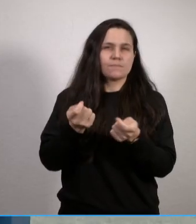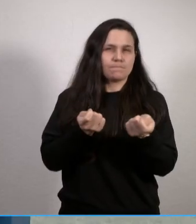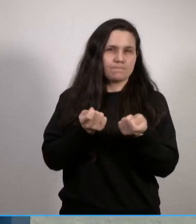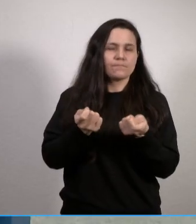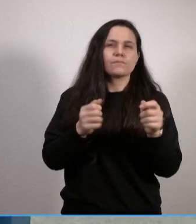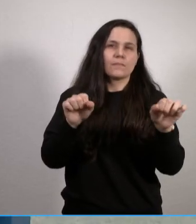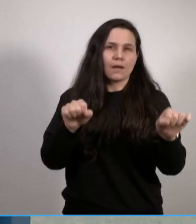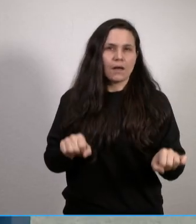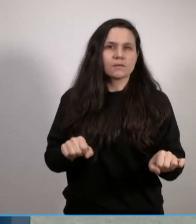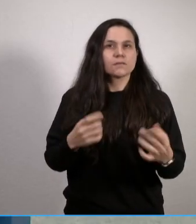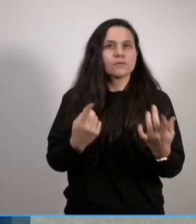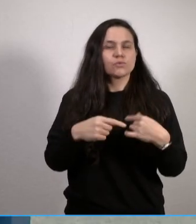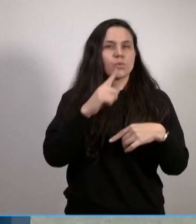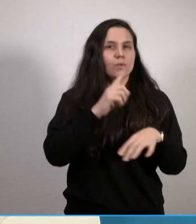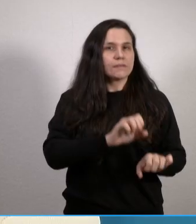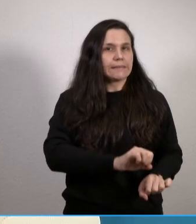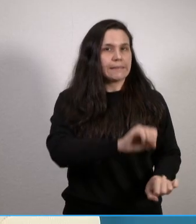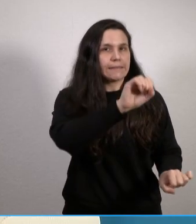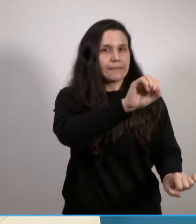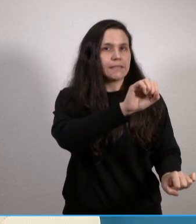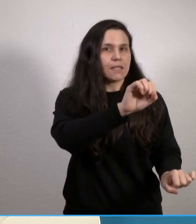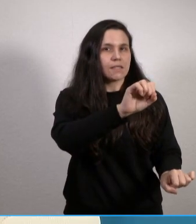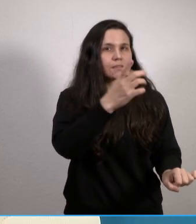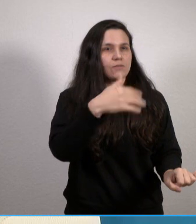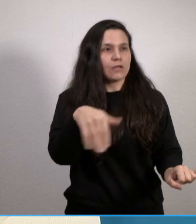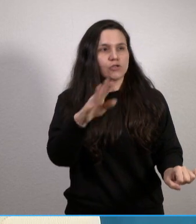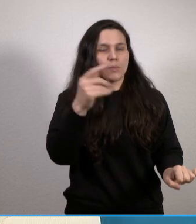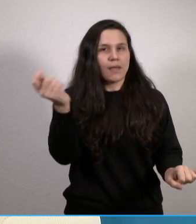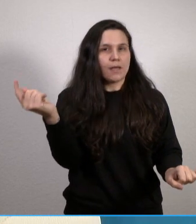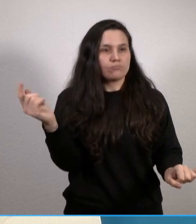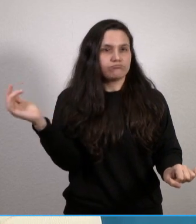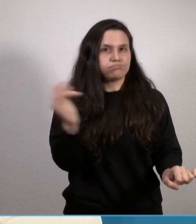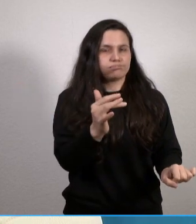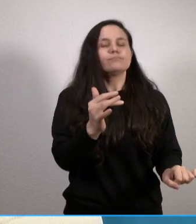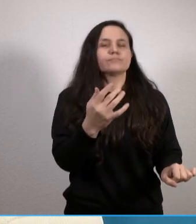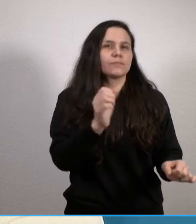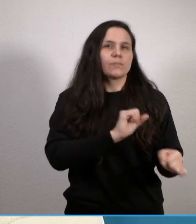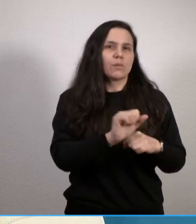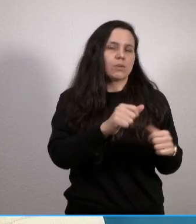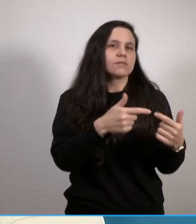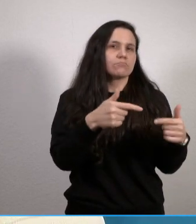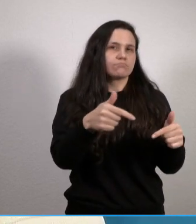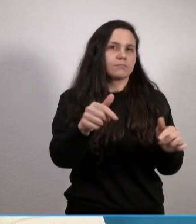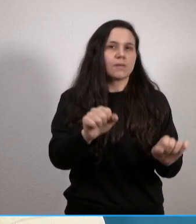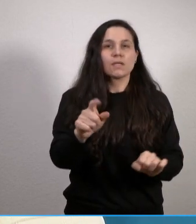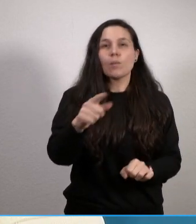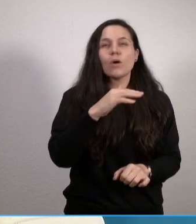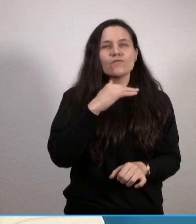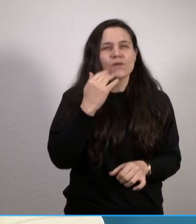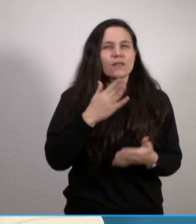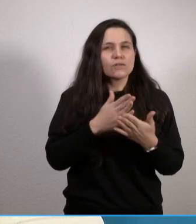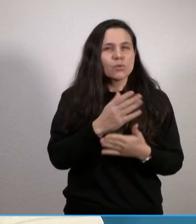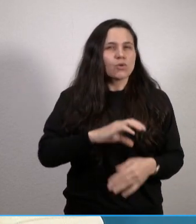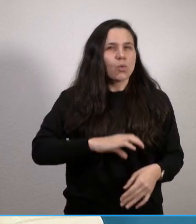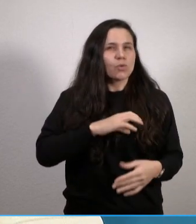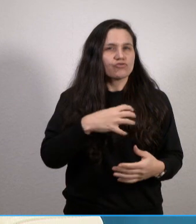darüber hinaus versorgen können. Aber es werden eben auch sehr viele chronisch Kranke dabei sein, wie sie